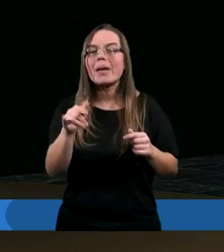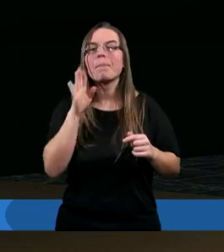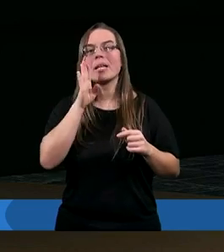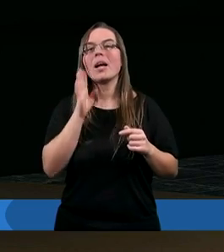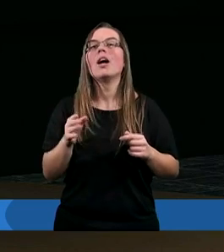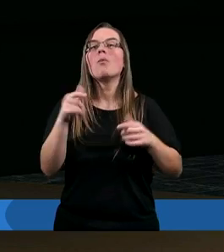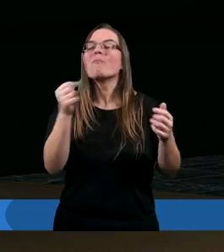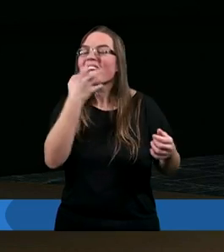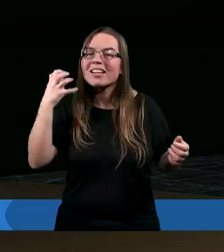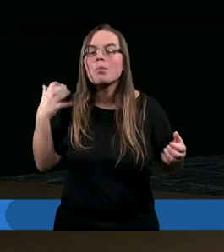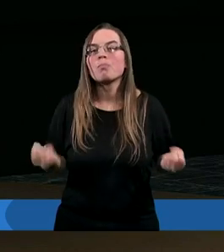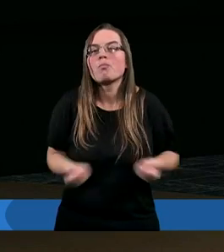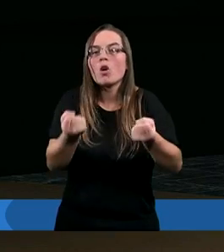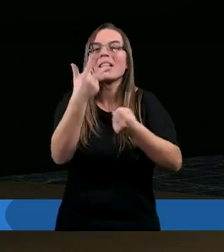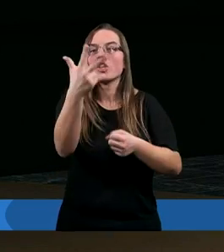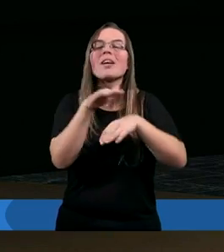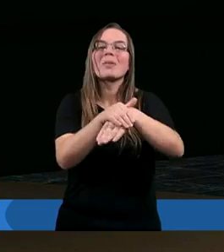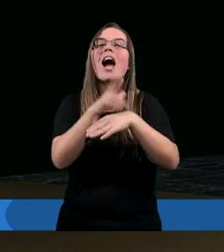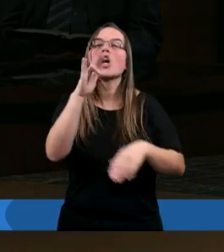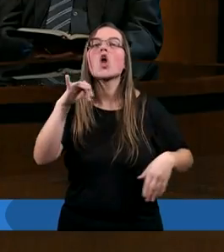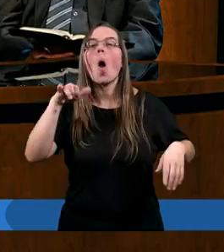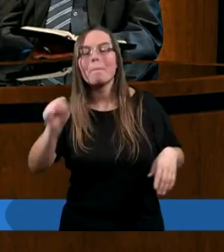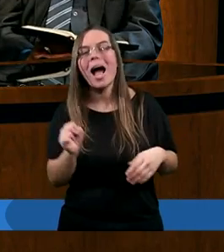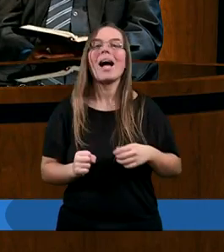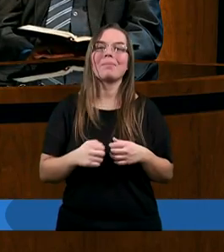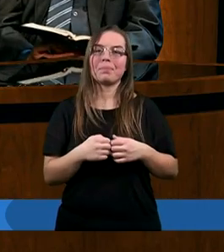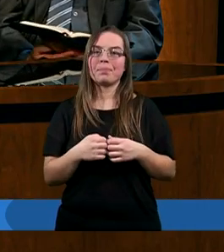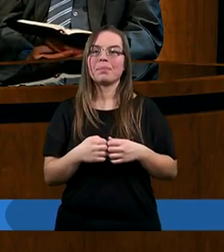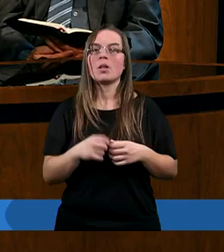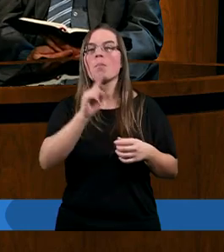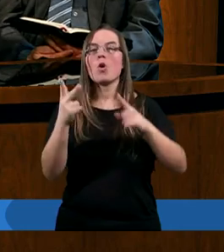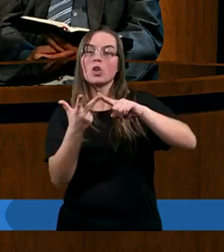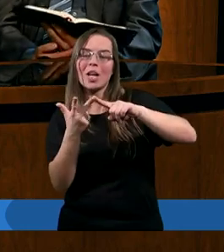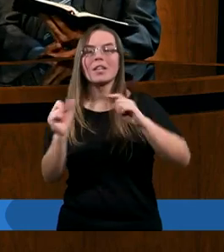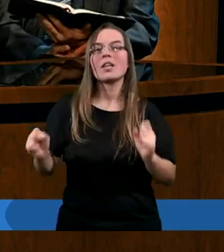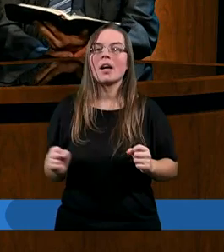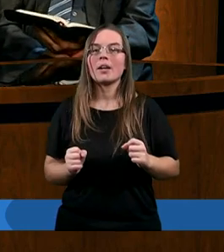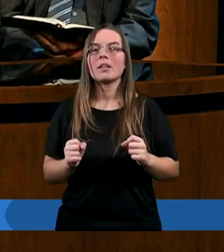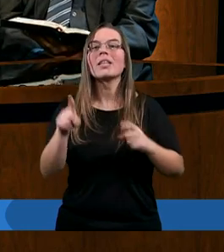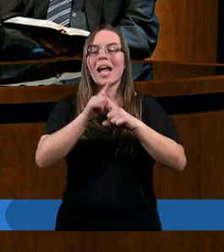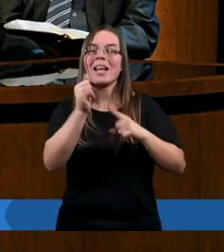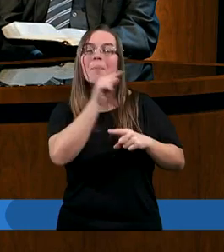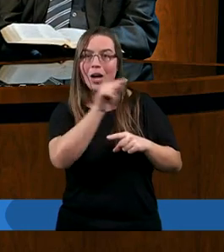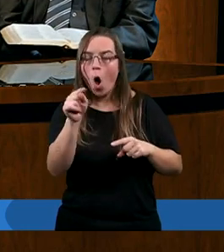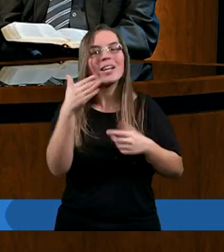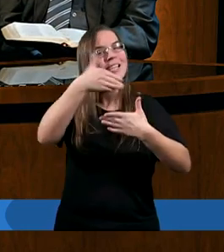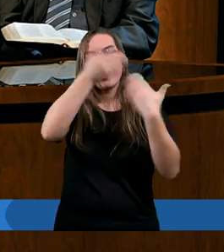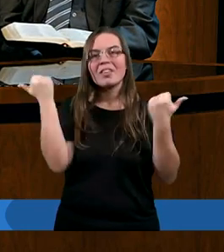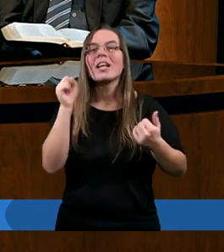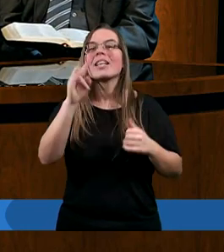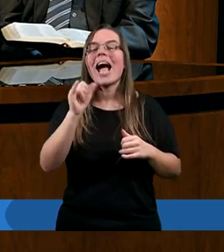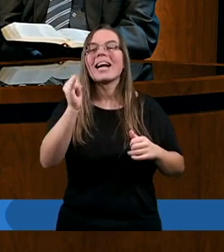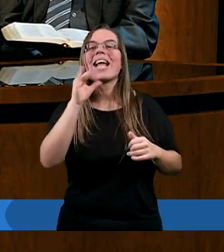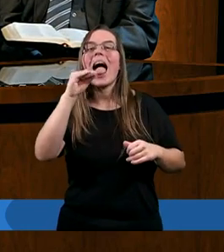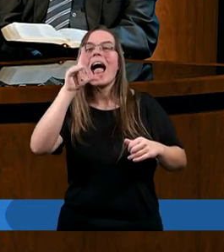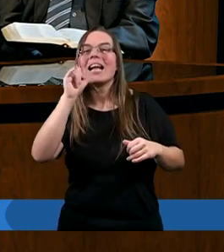wcześniej podążali ci trzej przyjaciele Hioba. Bo przecież tak samo jak i oni nie wiedzieli, tak